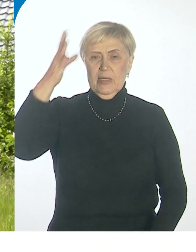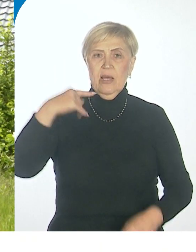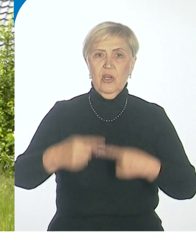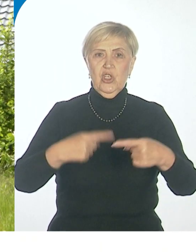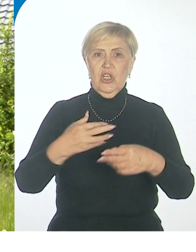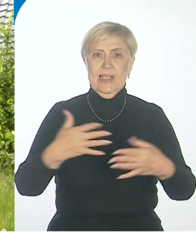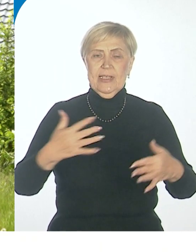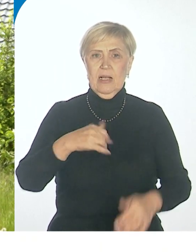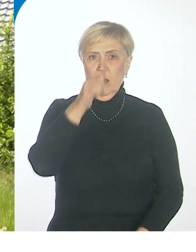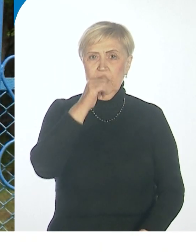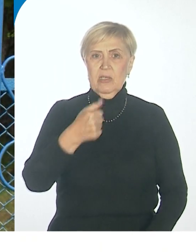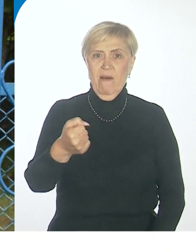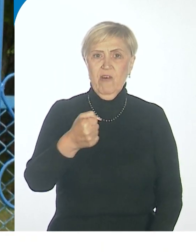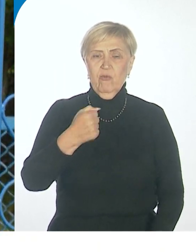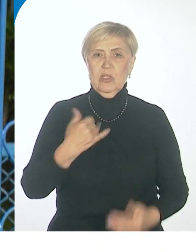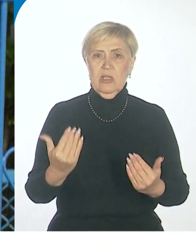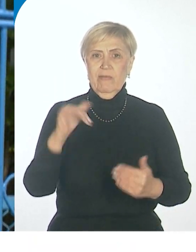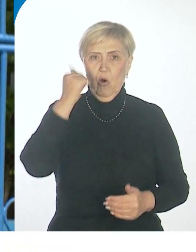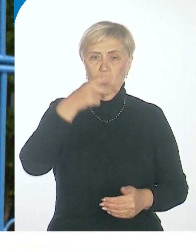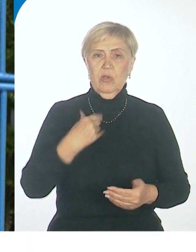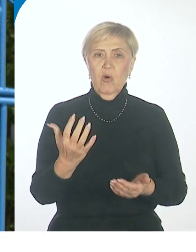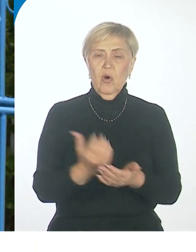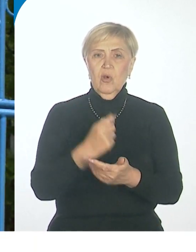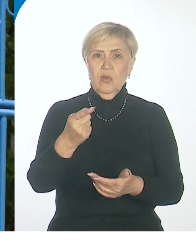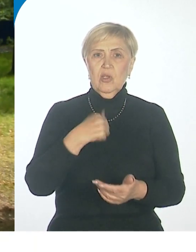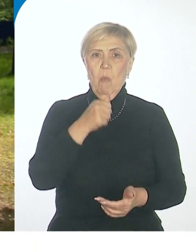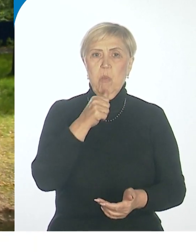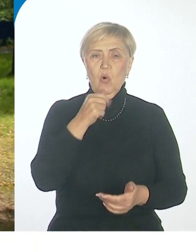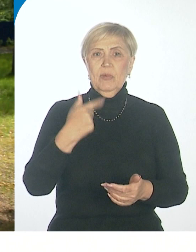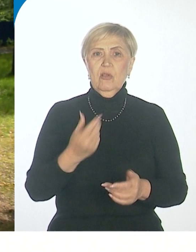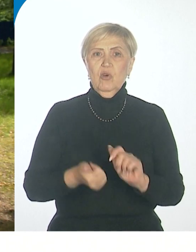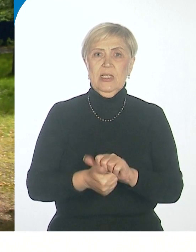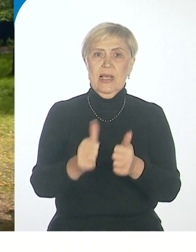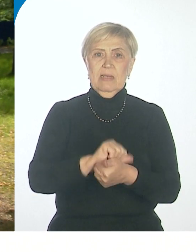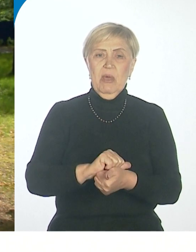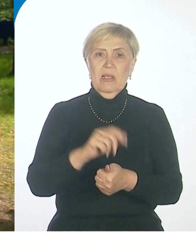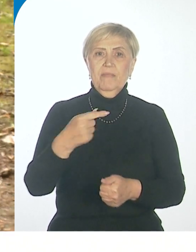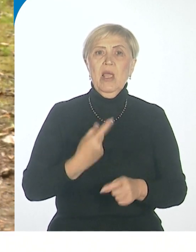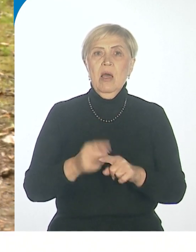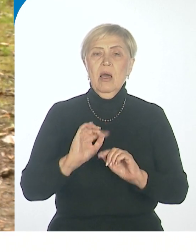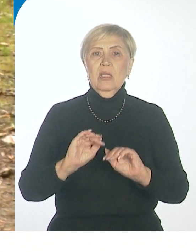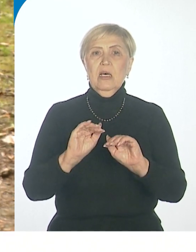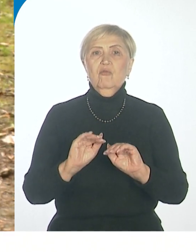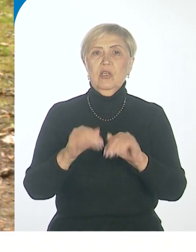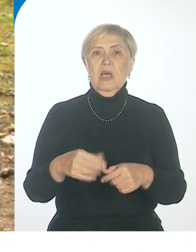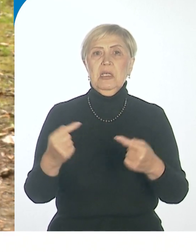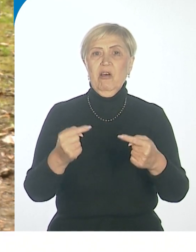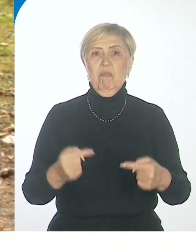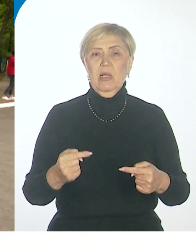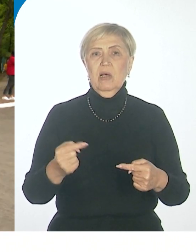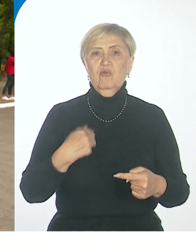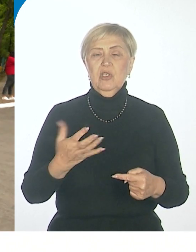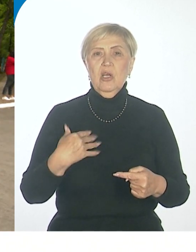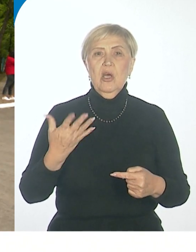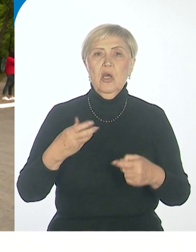месяцев, в августе этого года, удалось организовать пробную смену. Это совпало с выходом федерального закона об инклюзивном детском